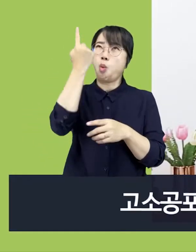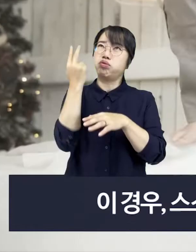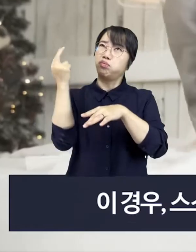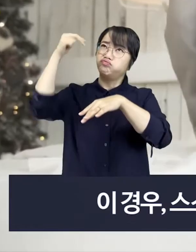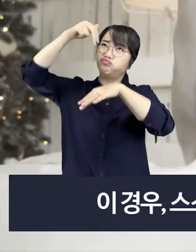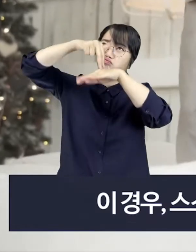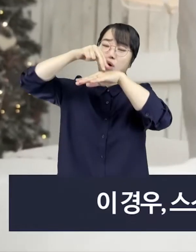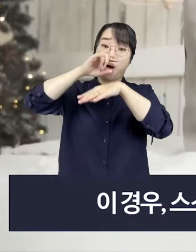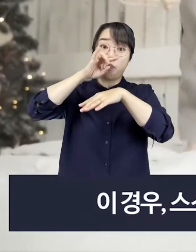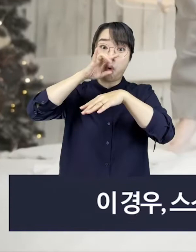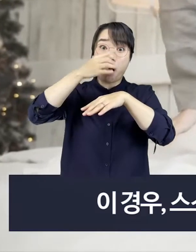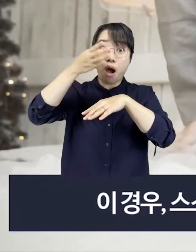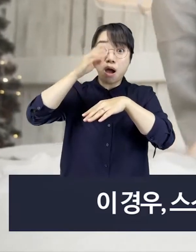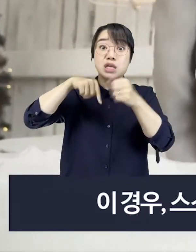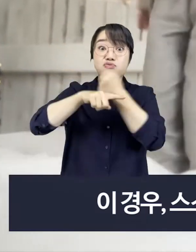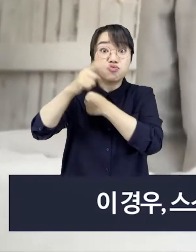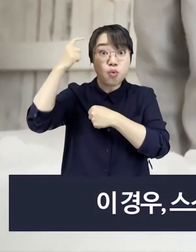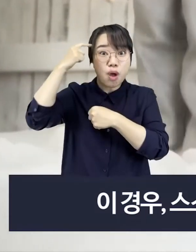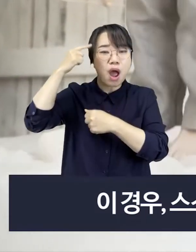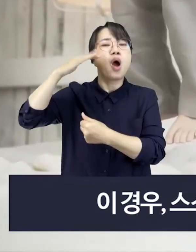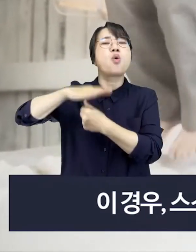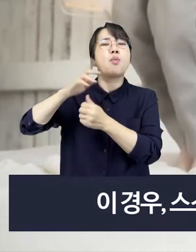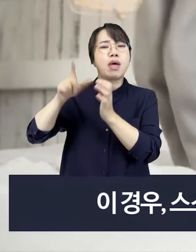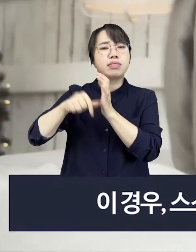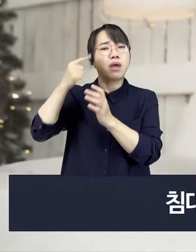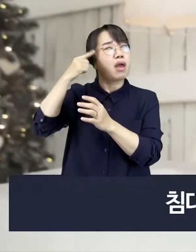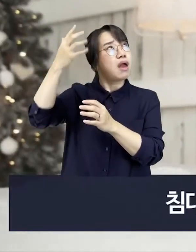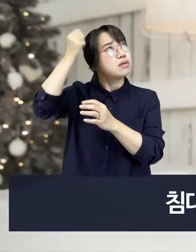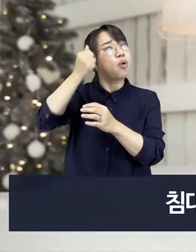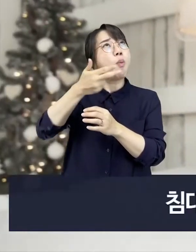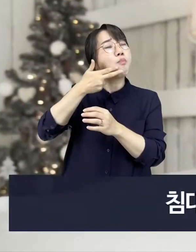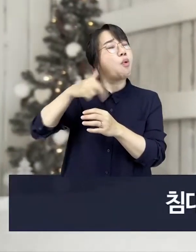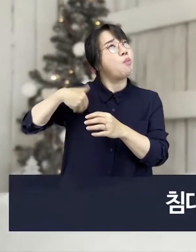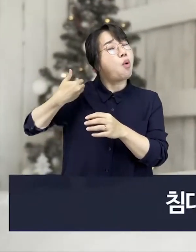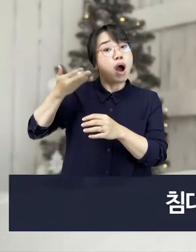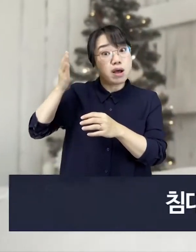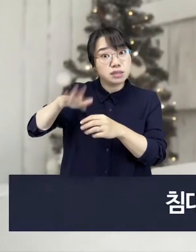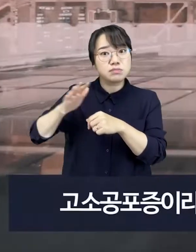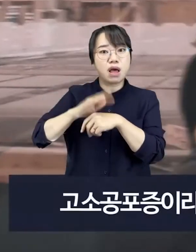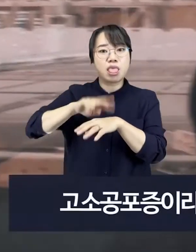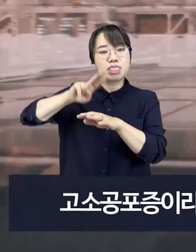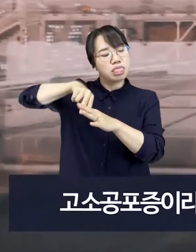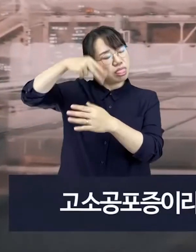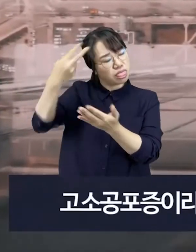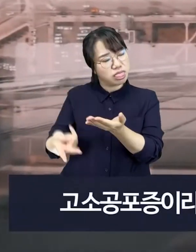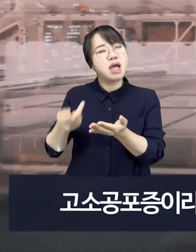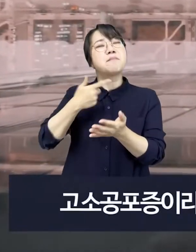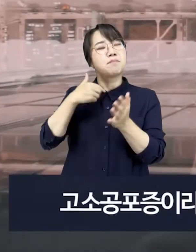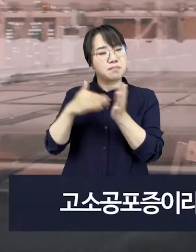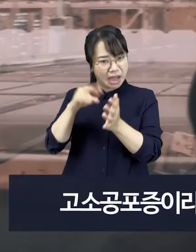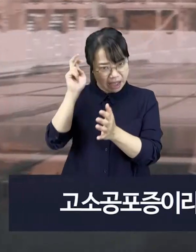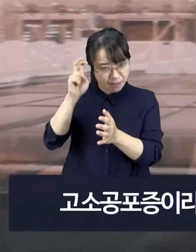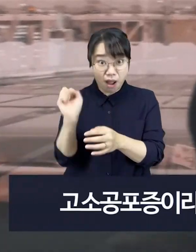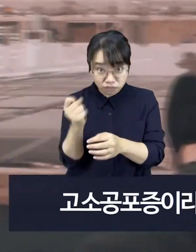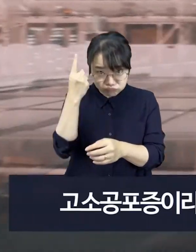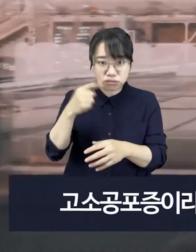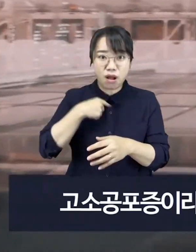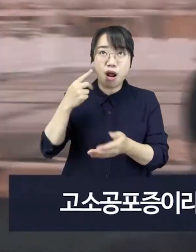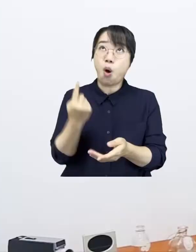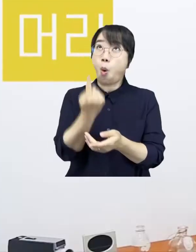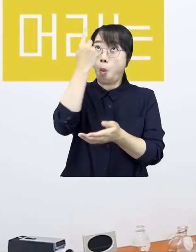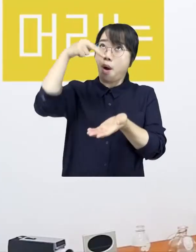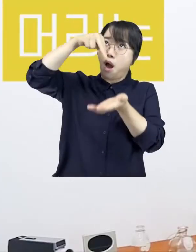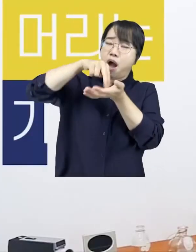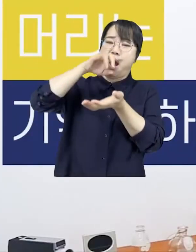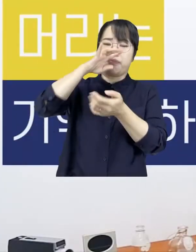있어요 이 경우 스스로 기억하지 못하는 어린 시절의 침대에서 떨어진 경험 때문에 고소공포증이라는 트라우마가 생기게 되었다는